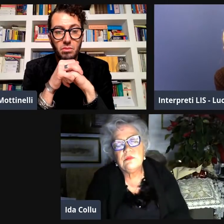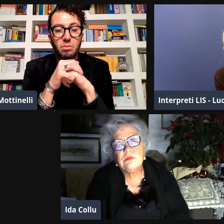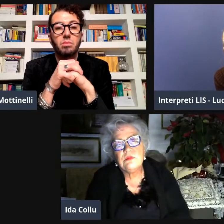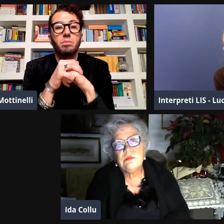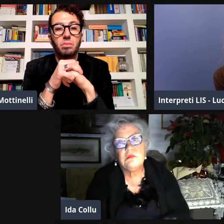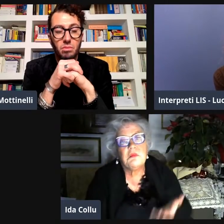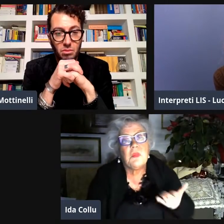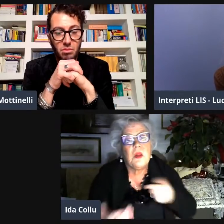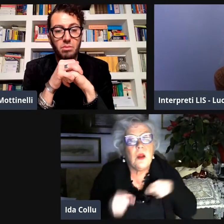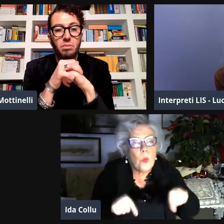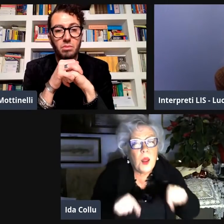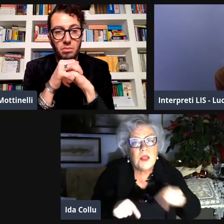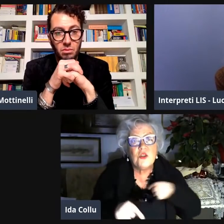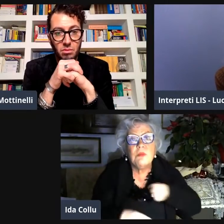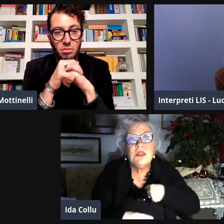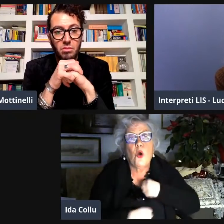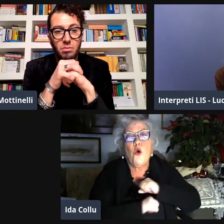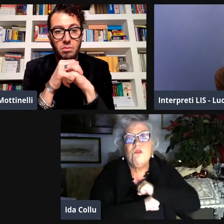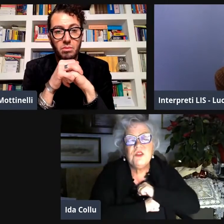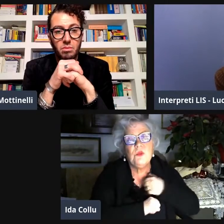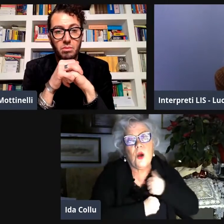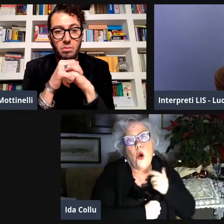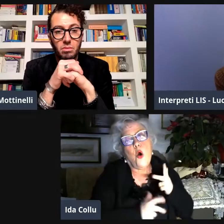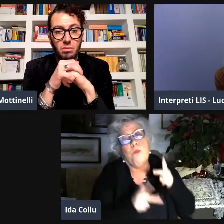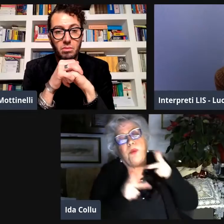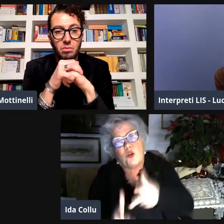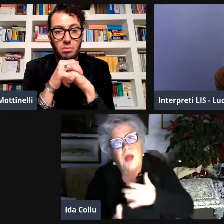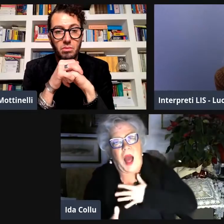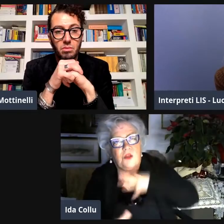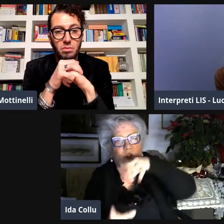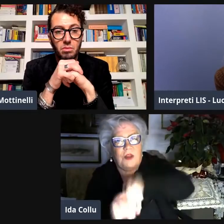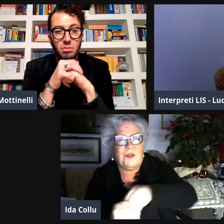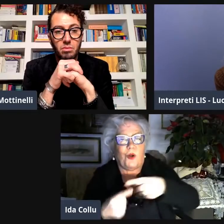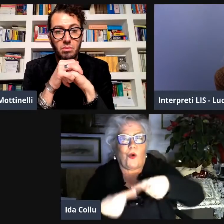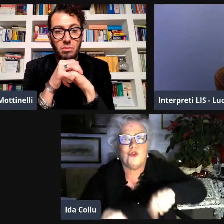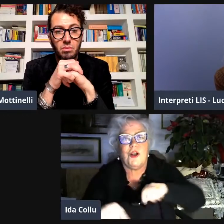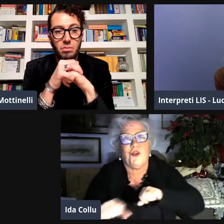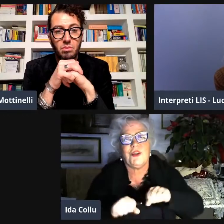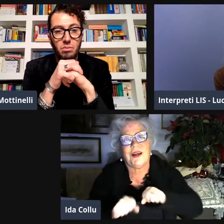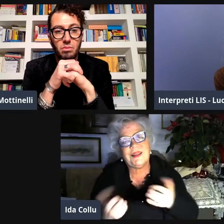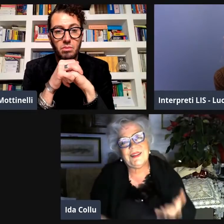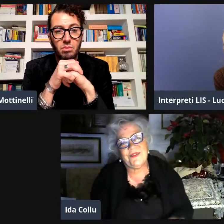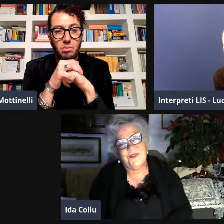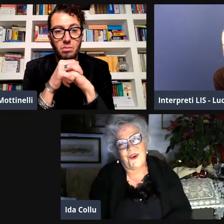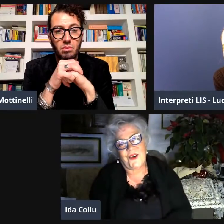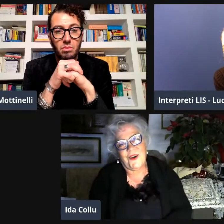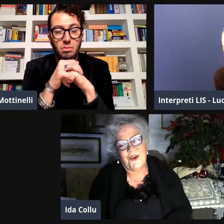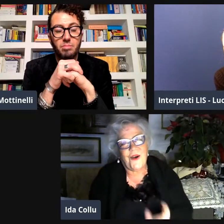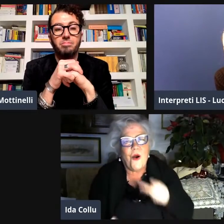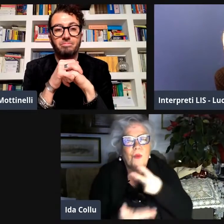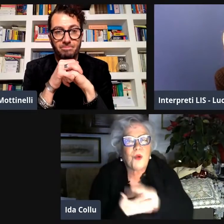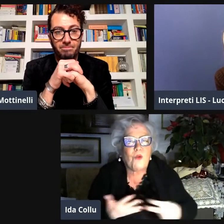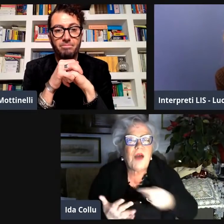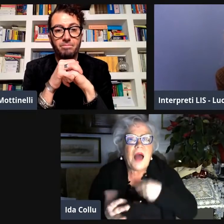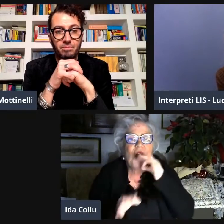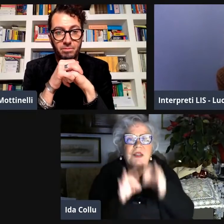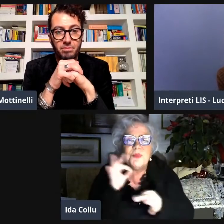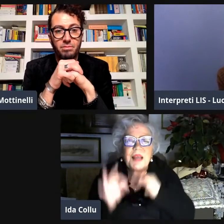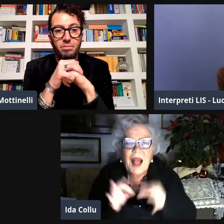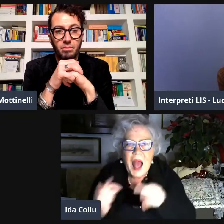la lissa è una lingua e questo io ho portato